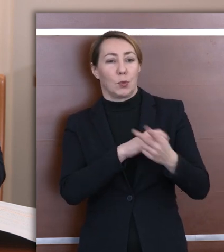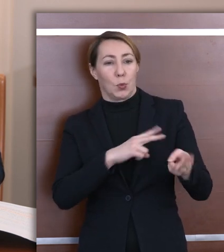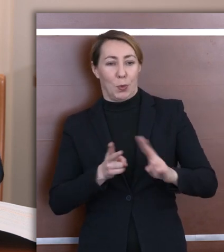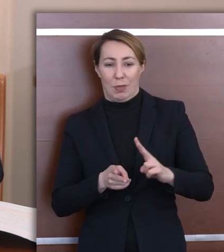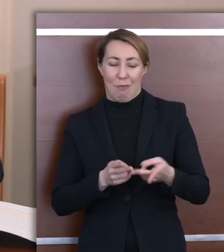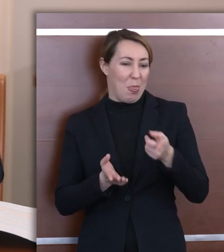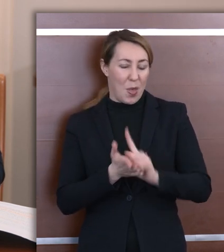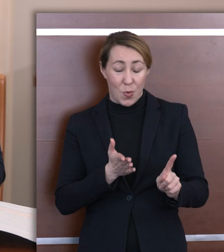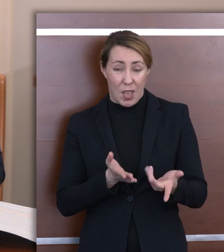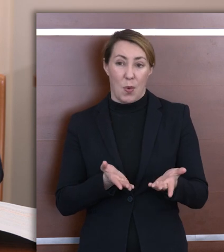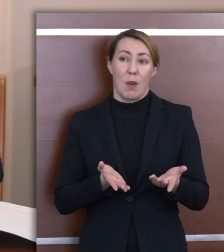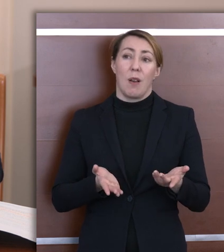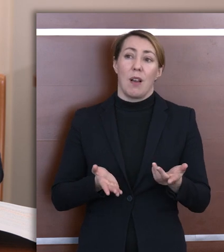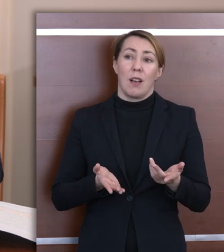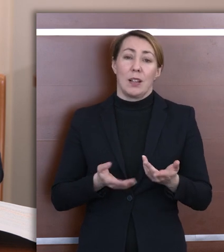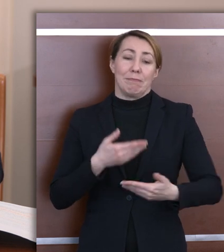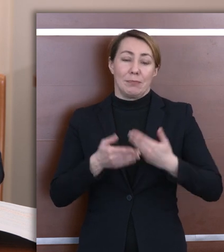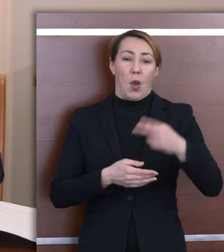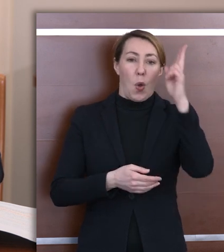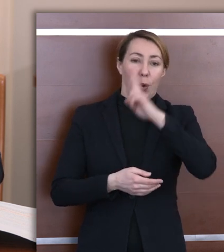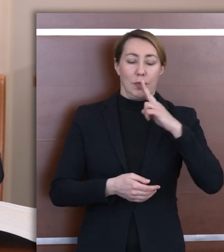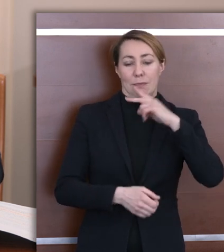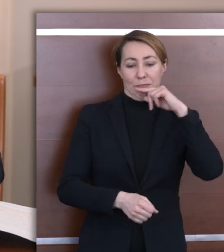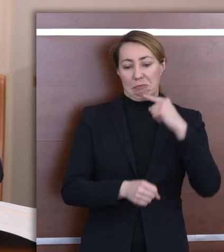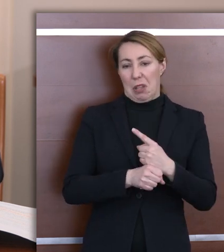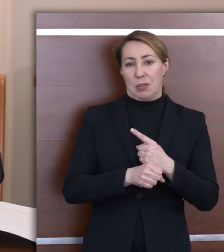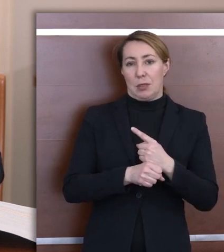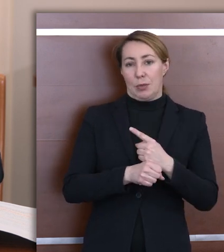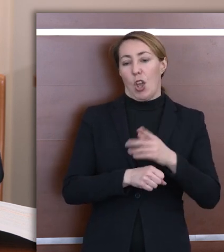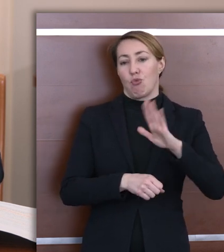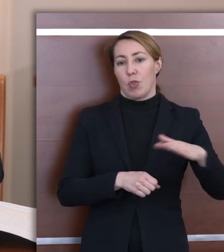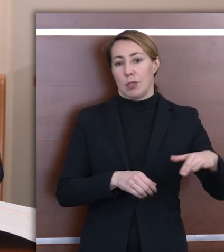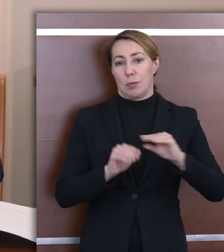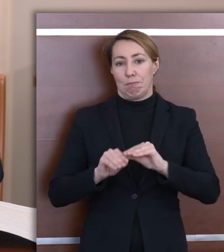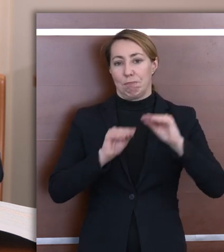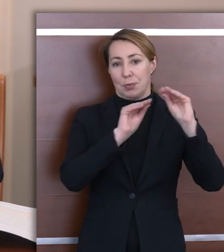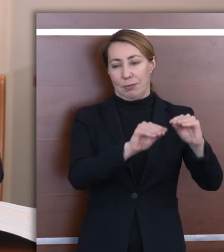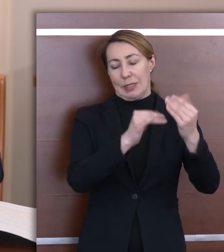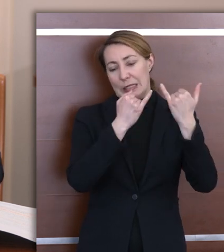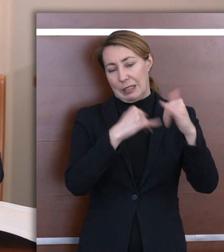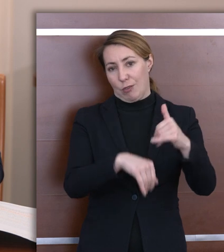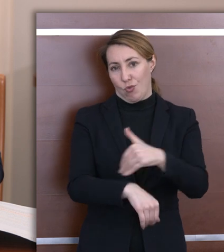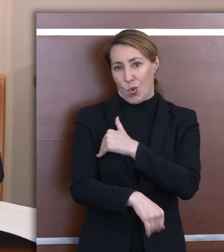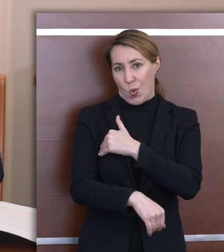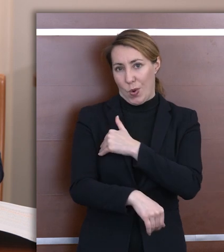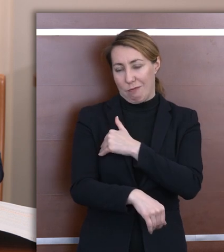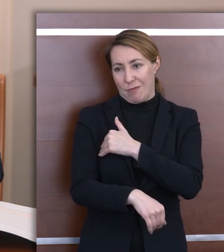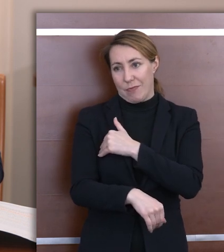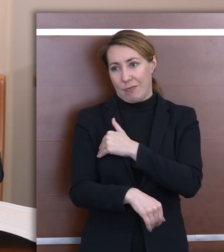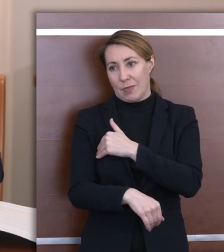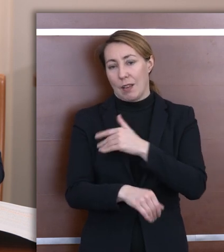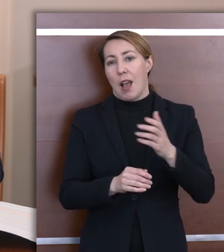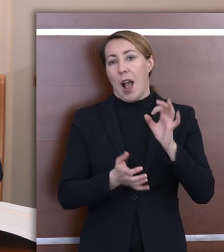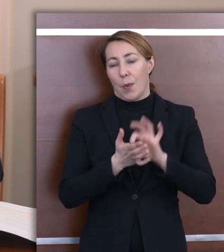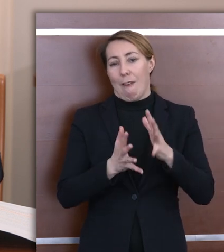rodzice podjęli decyzję o tym, że dziecko przeniesiono do innej szkoły, akurat jednej z